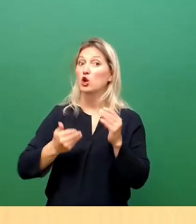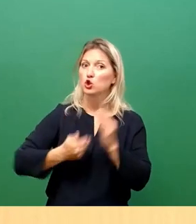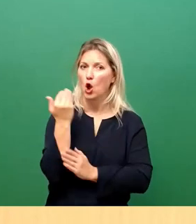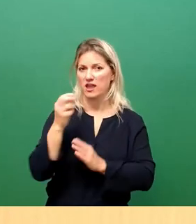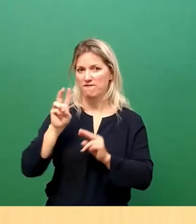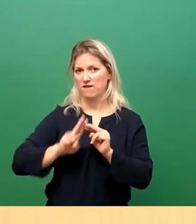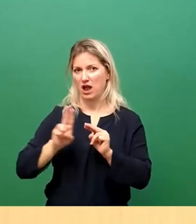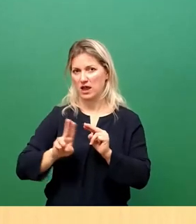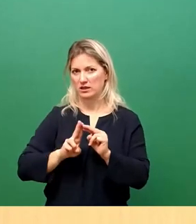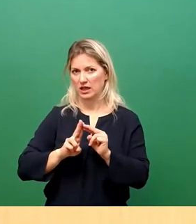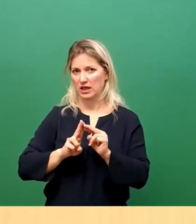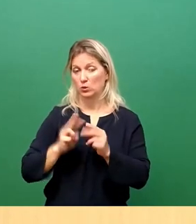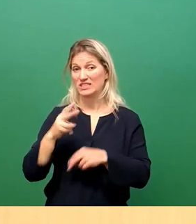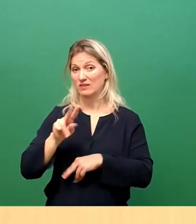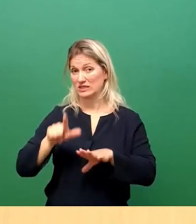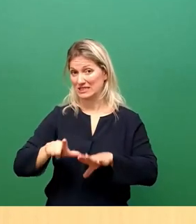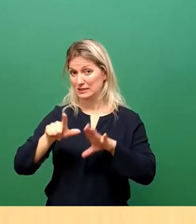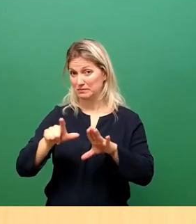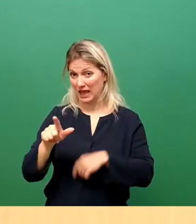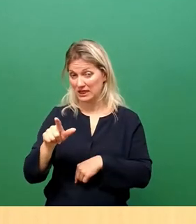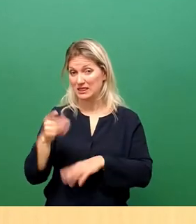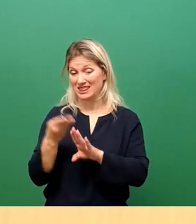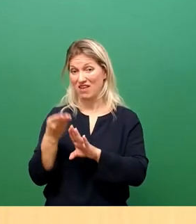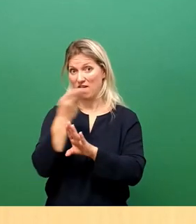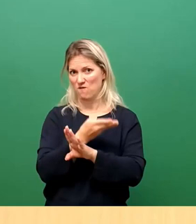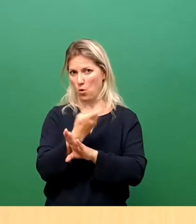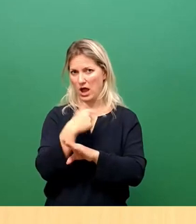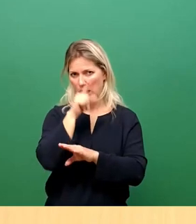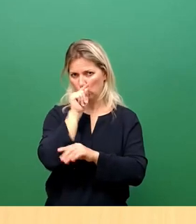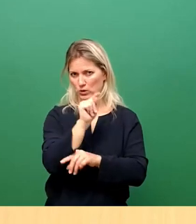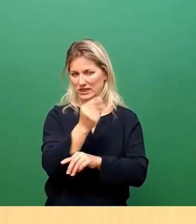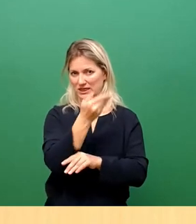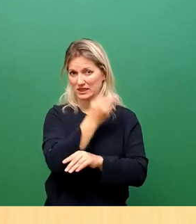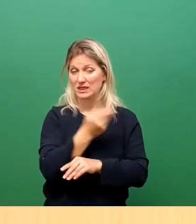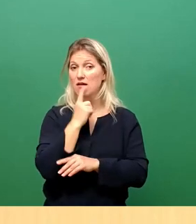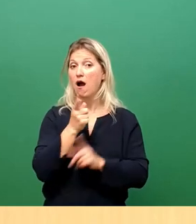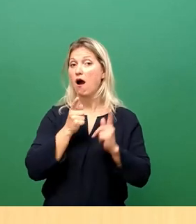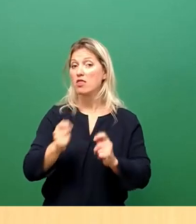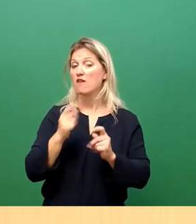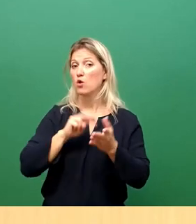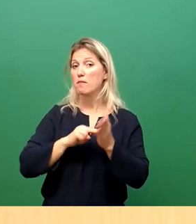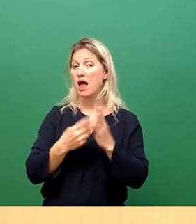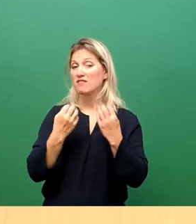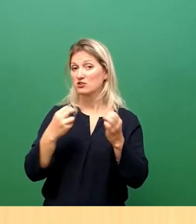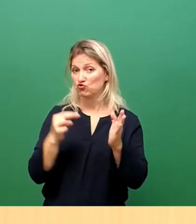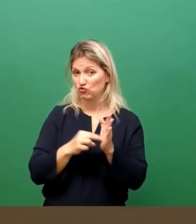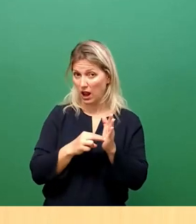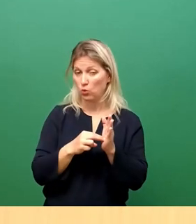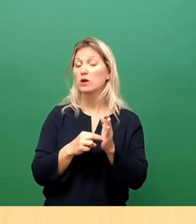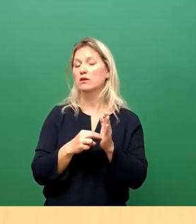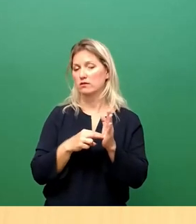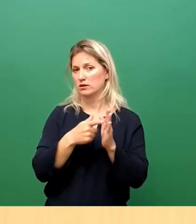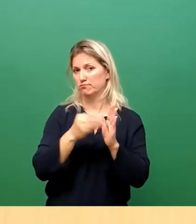2017, Ihr Vorgänger, Herr Kühn, dem Antrag auf Planfeststellung zur Sanierung der Königsbrücker Straße hat er dann unterschrieben im